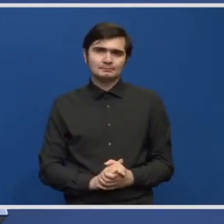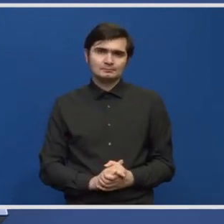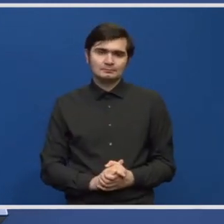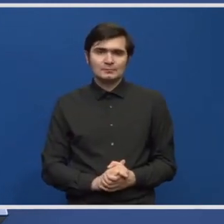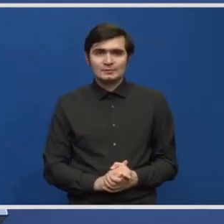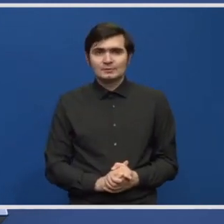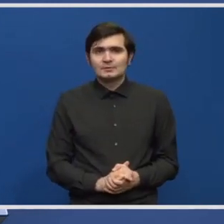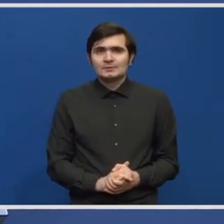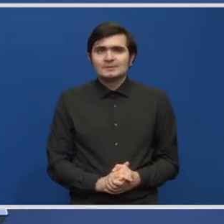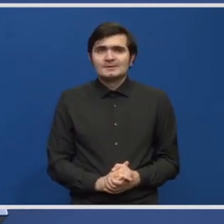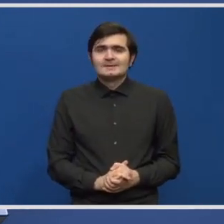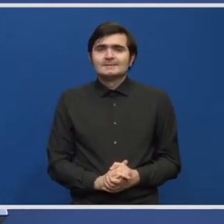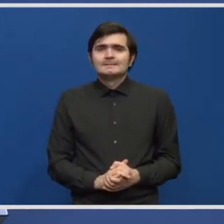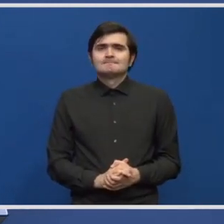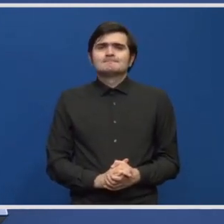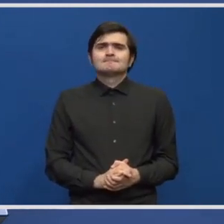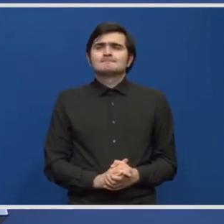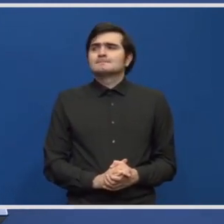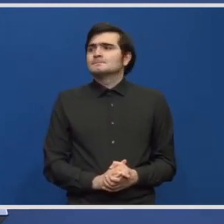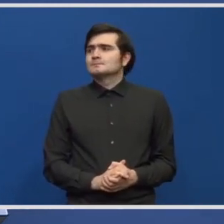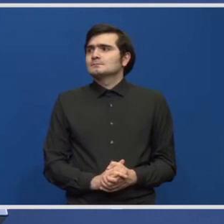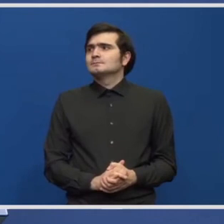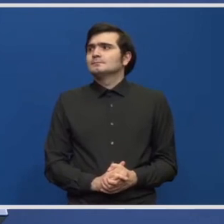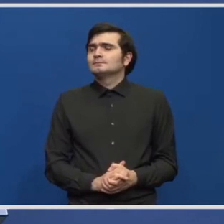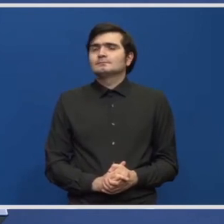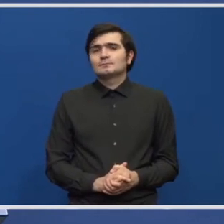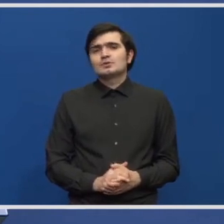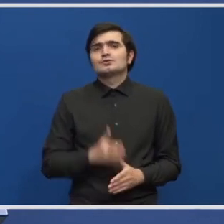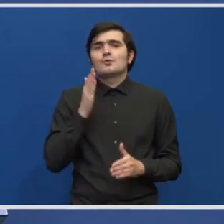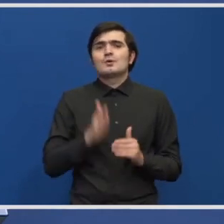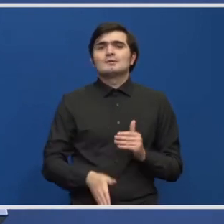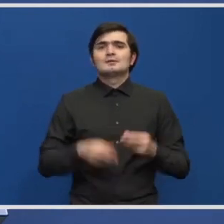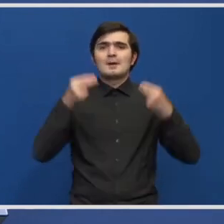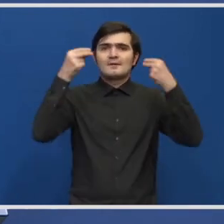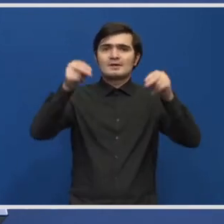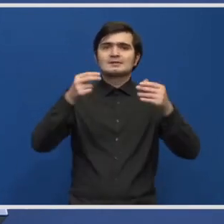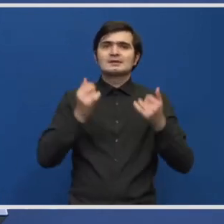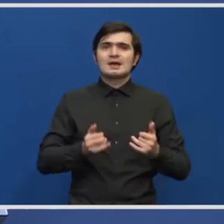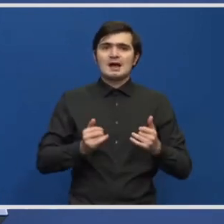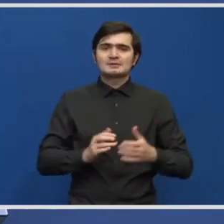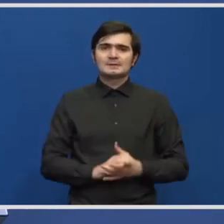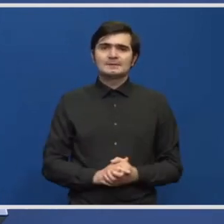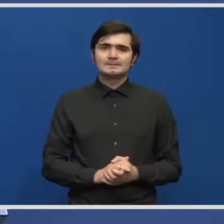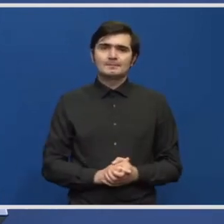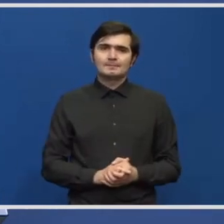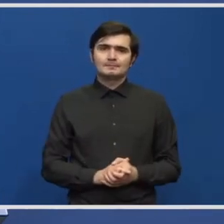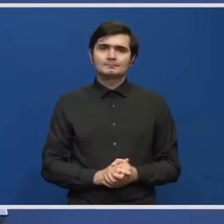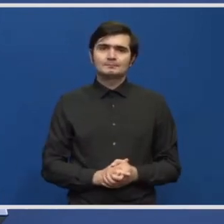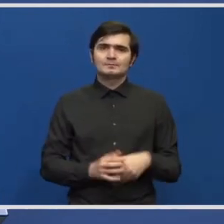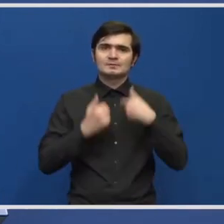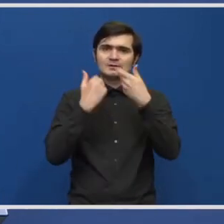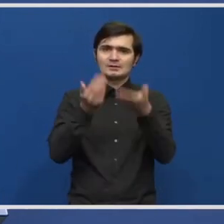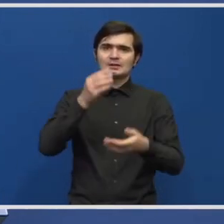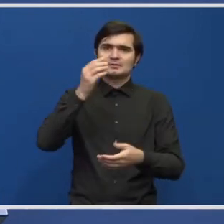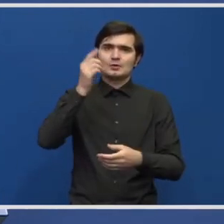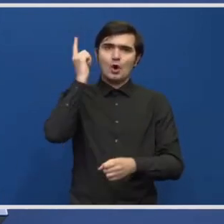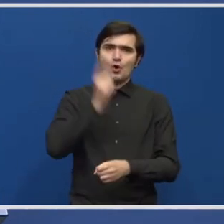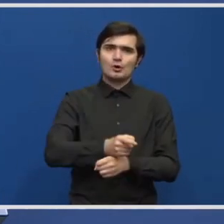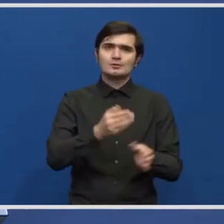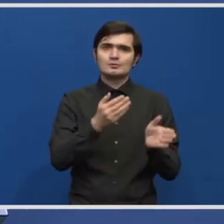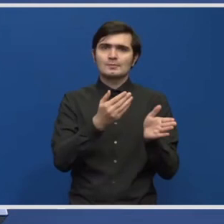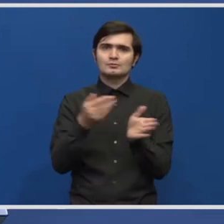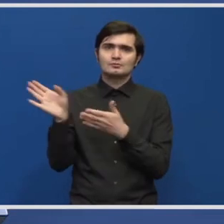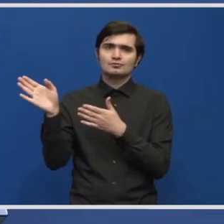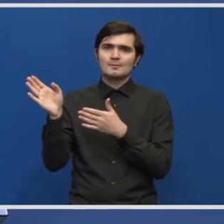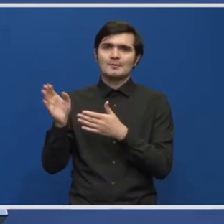Și ultima veste de astăzi este că s-a dat ordinul de începere, știu,